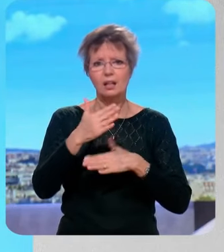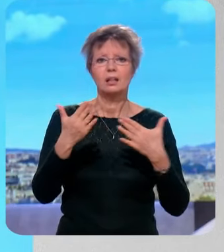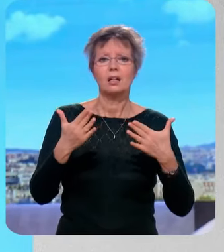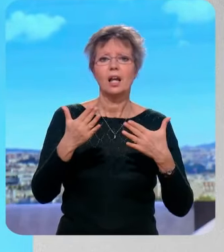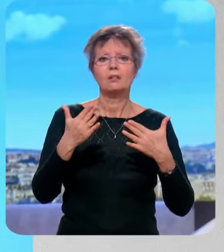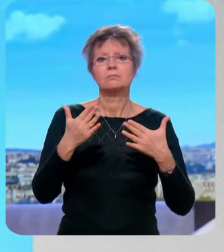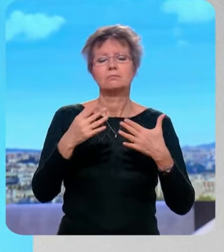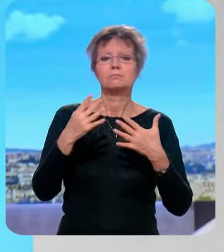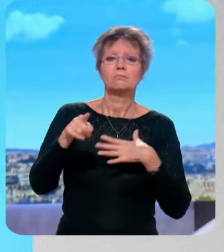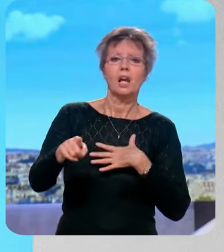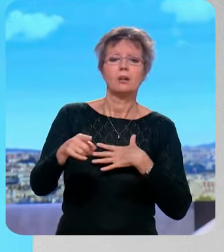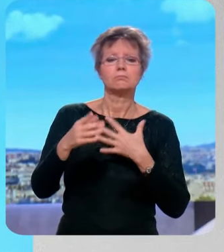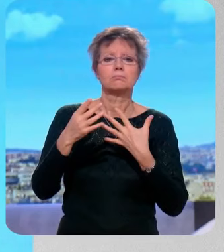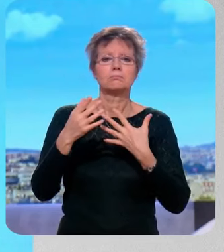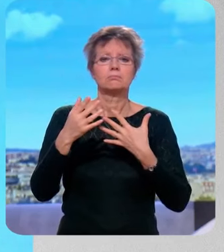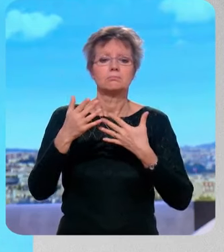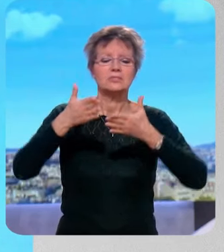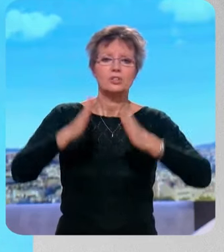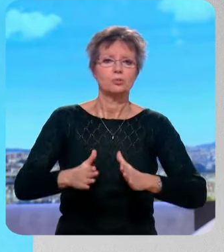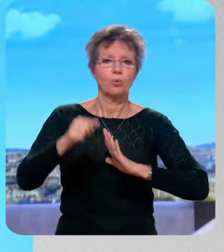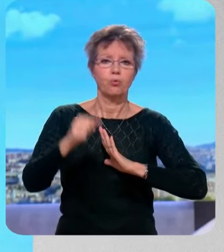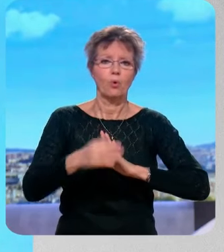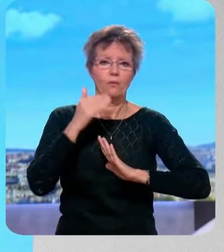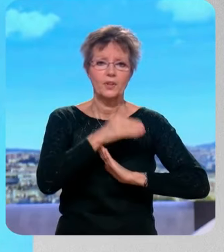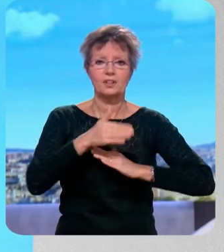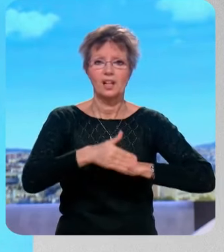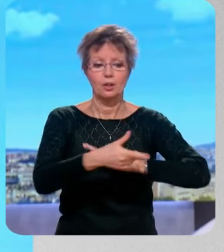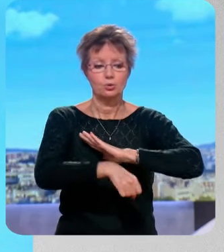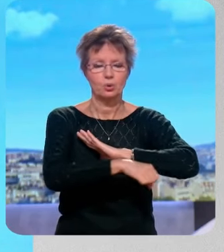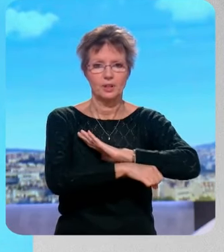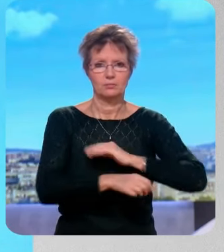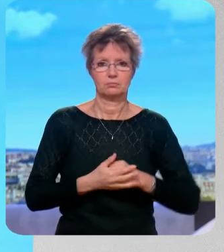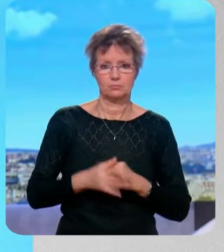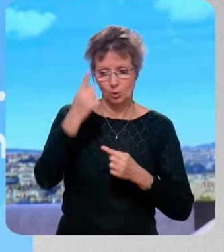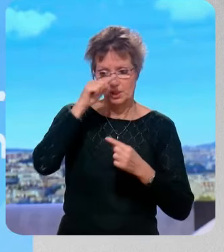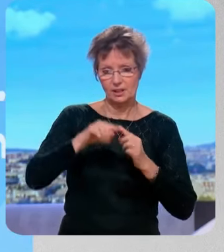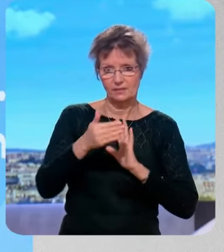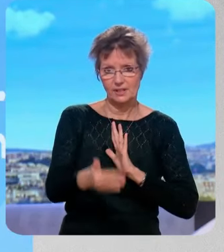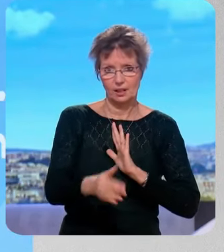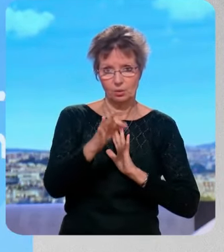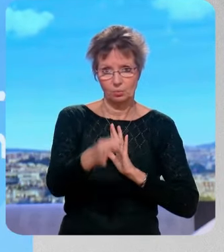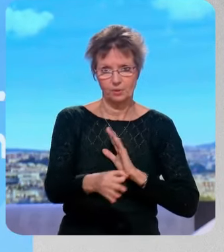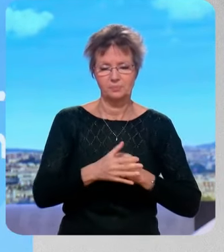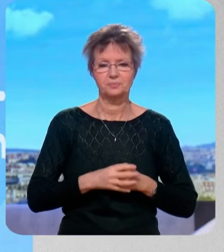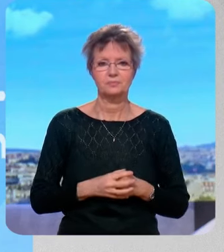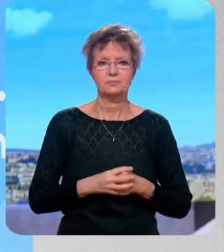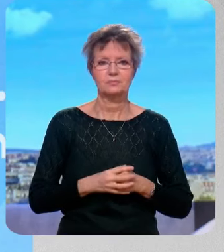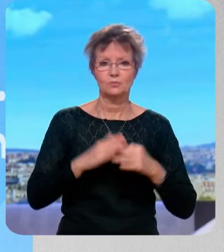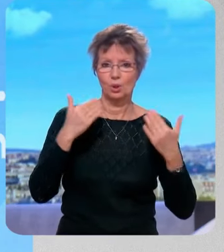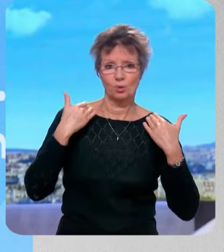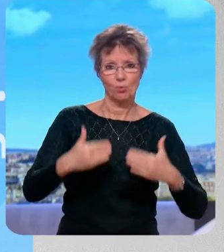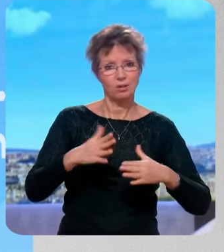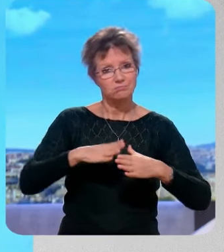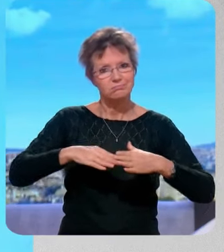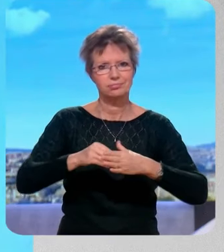de culture, enfin elle est déjà ouverte à vrai dire, la décision puisse être prise. – Dans la semaine, il faut que la décision soit prise ? – C'est l'objectif que nous assignons, j'y vais pour ça,